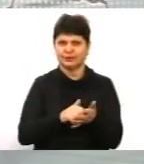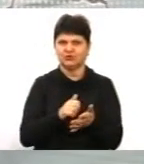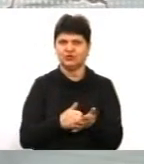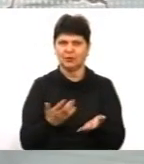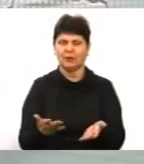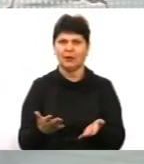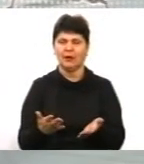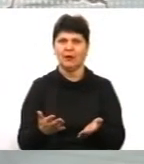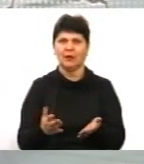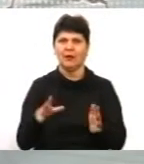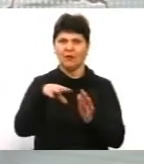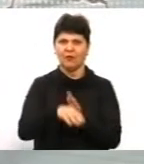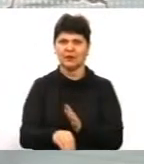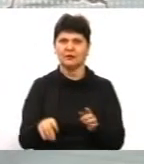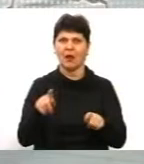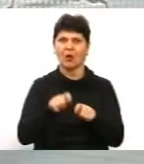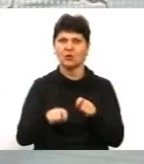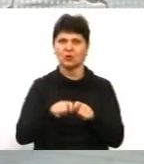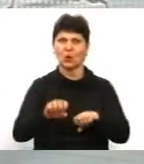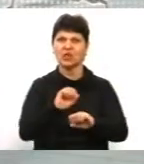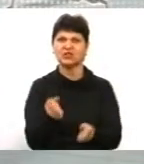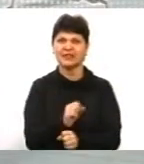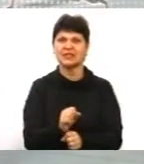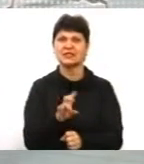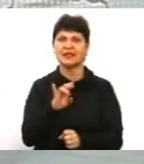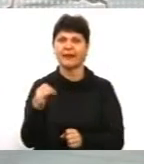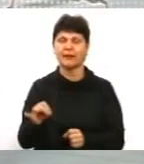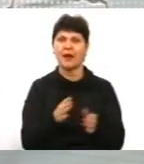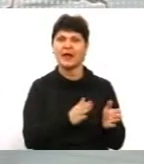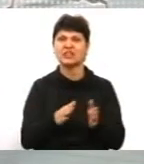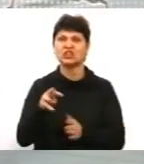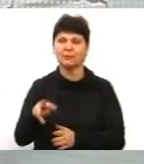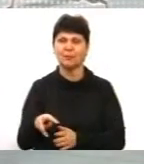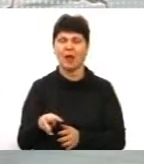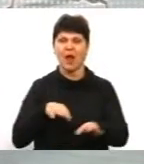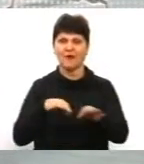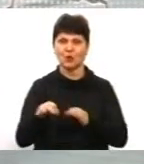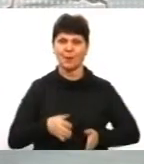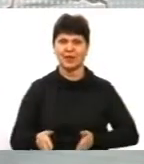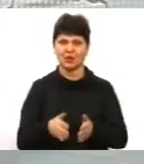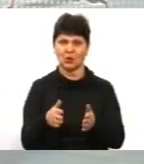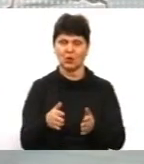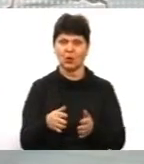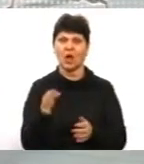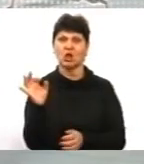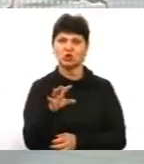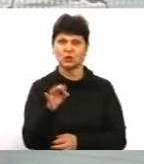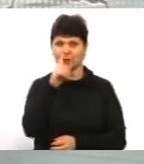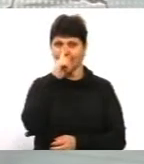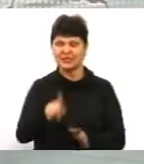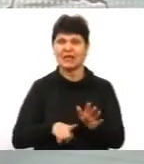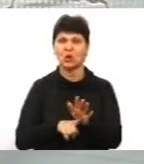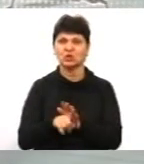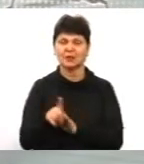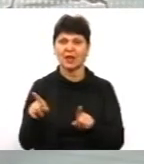введення та контролю швидкісного режиму на автомобільних дорогах. З жовтня місяця розпочалася така і